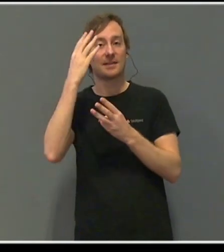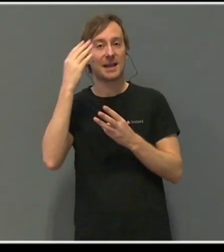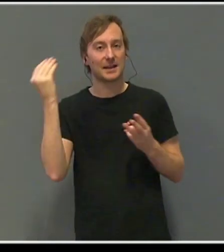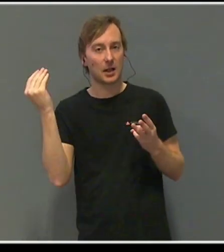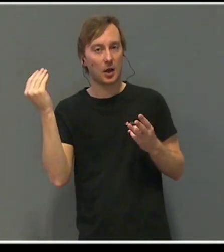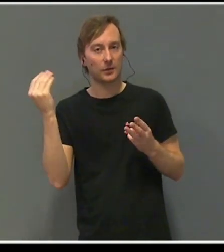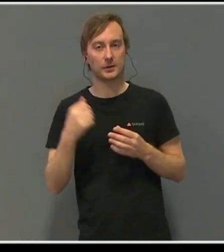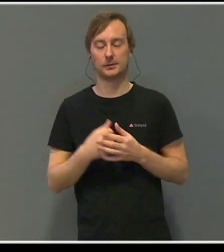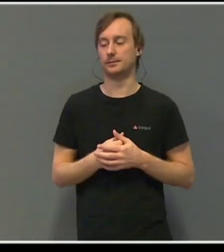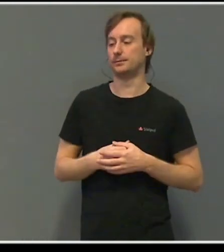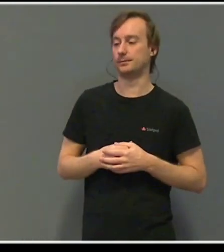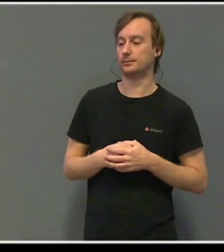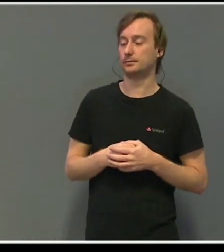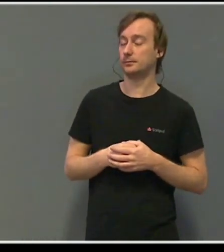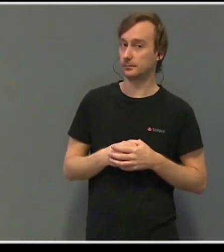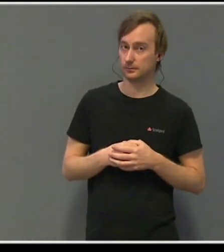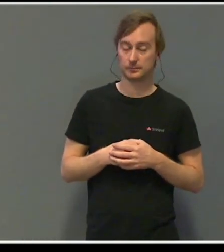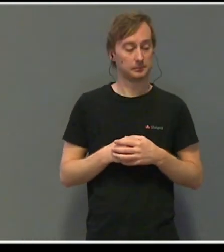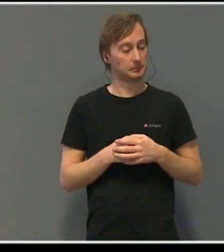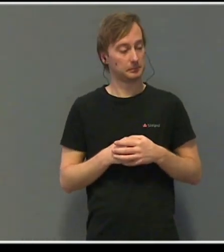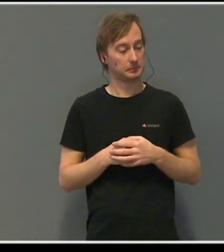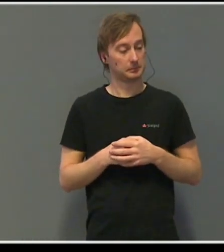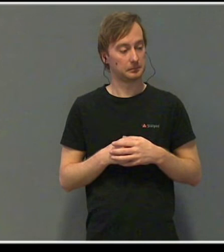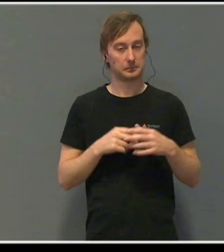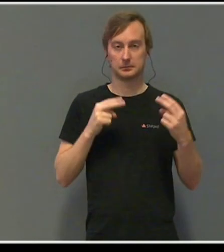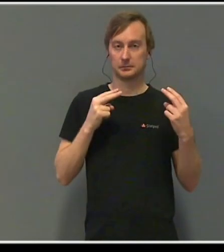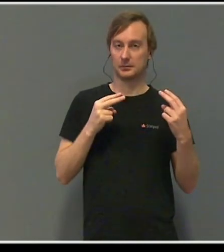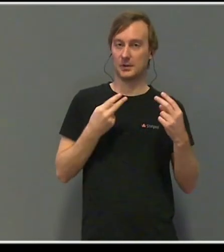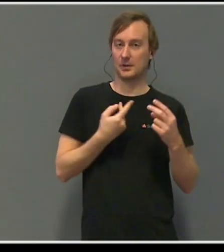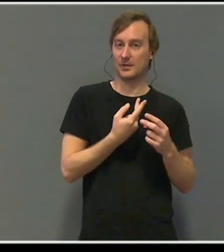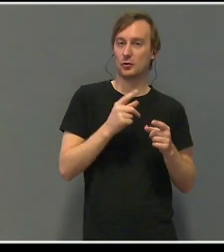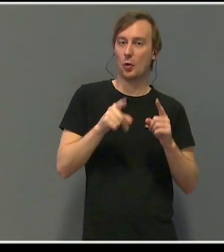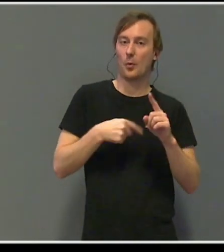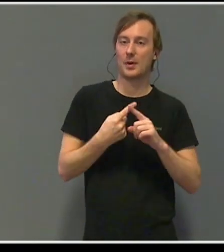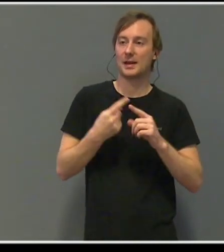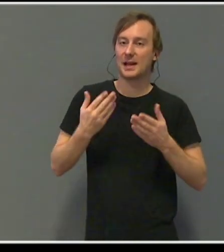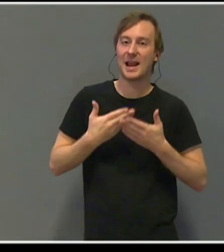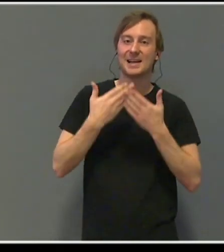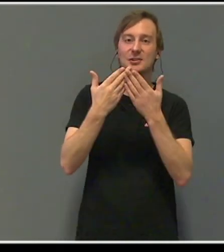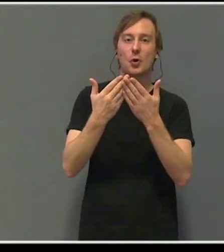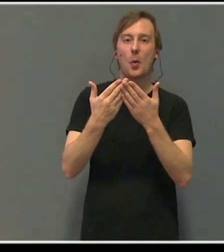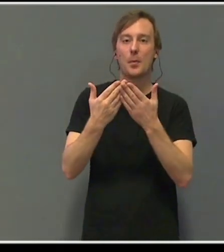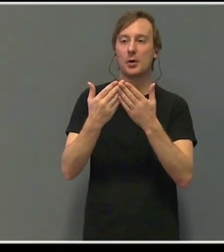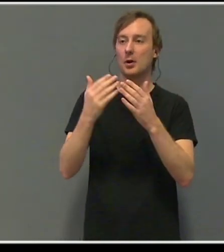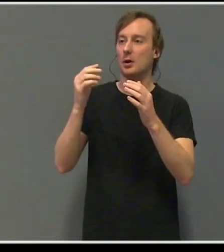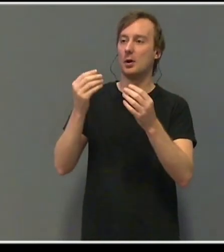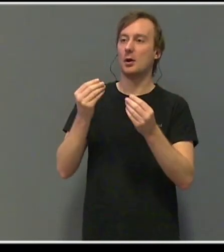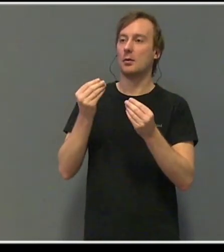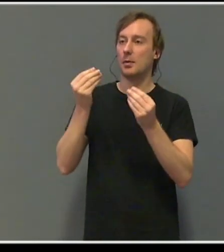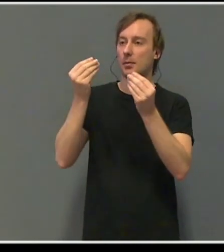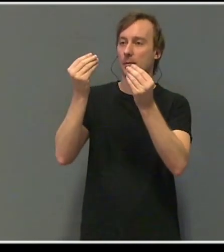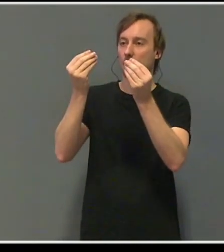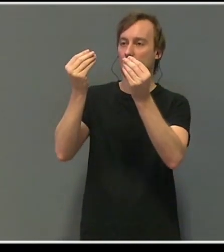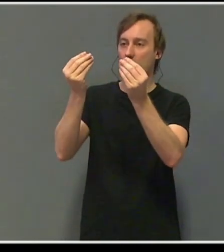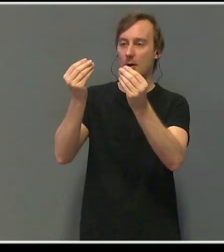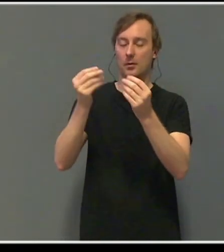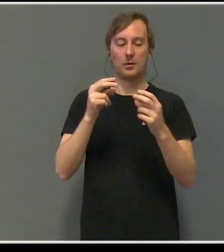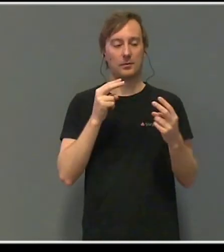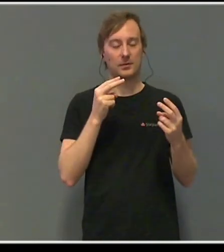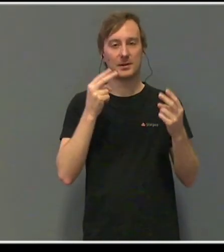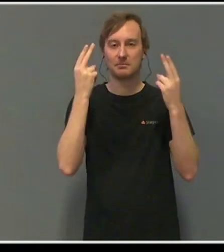Fra Nederland? Vi leste høyt for hverandre igjen, og tårene fortsatte å renne, og vi så på hverandre. Hva var dette?